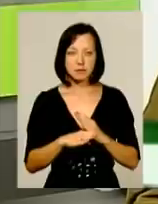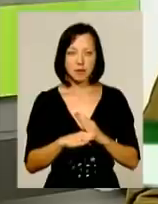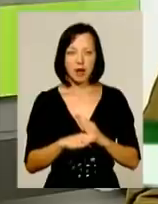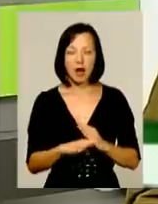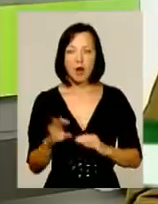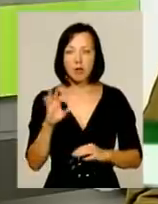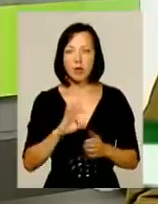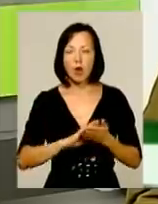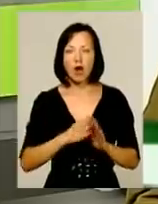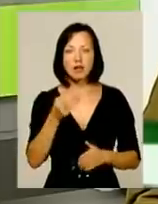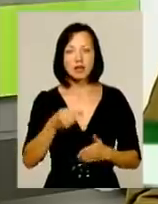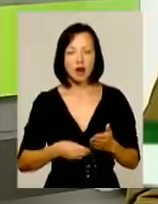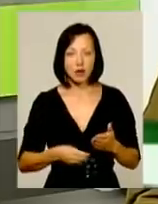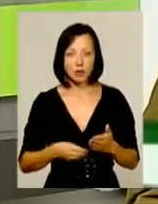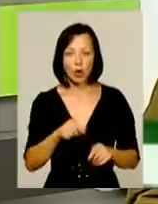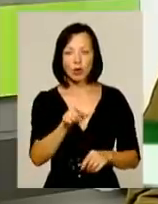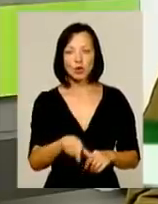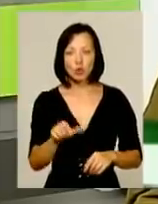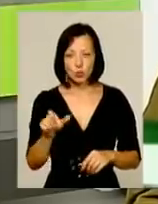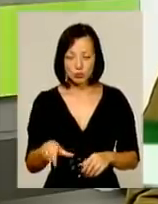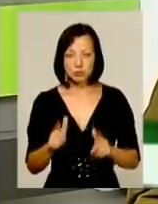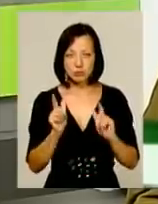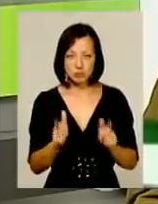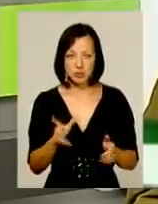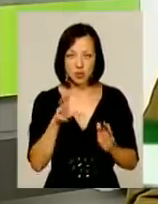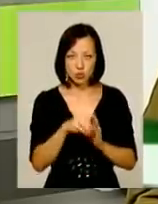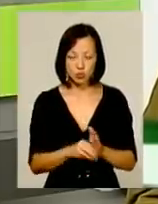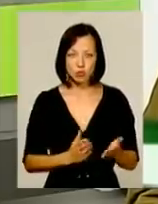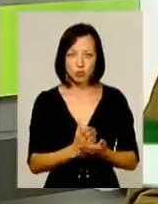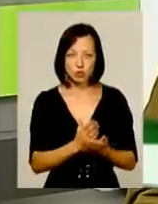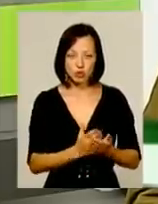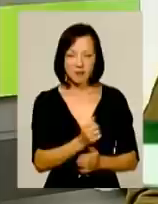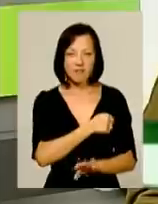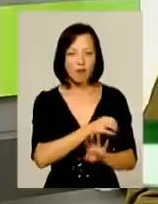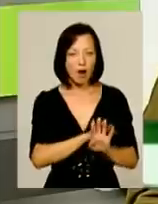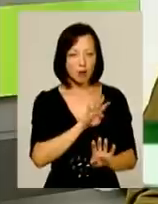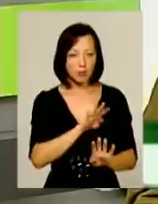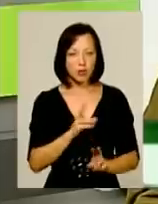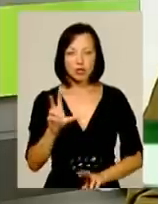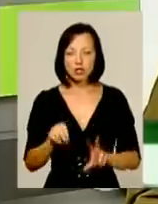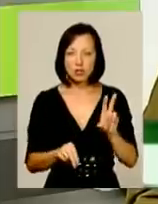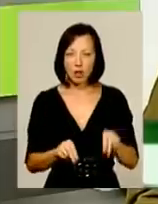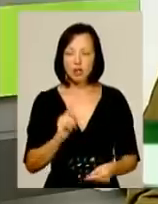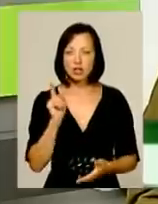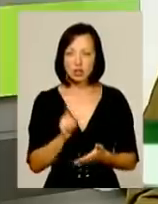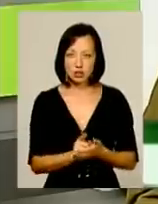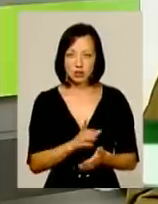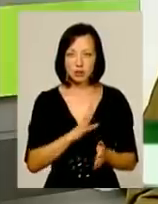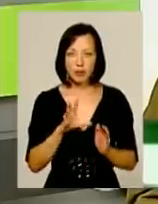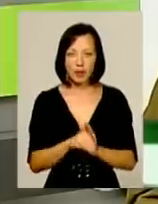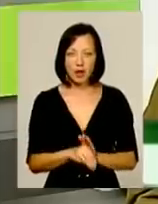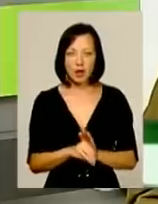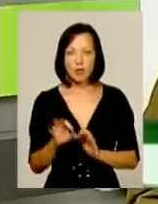Насчет контрактників. Люди йдуть служити в армию. Я считаю, що вони дожди йти. І насчет